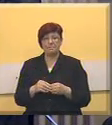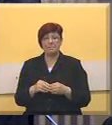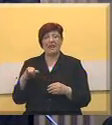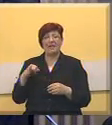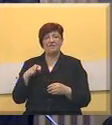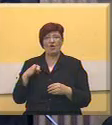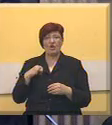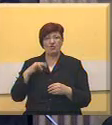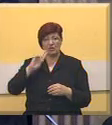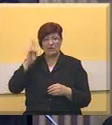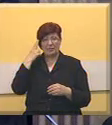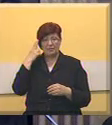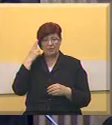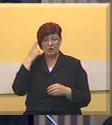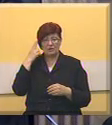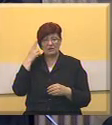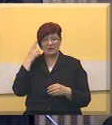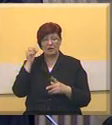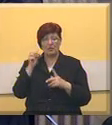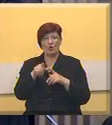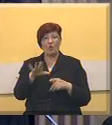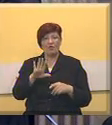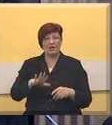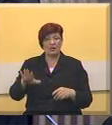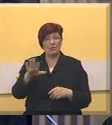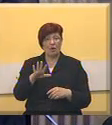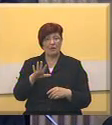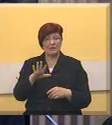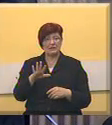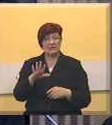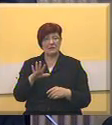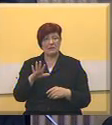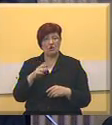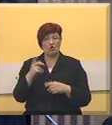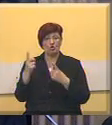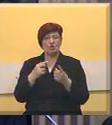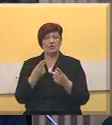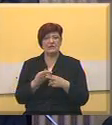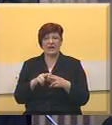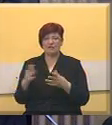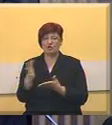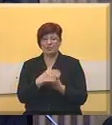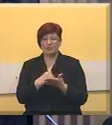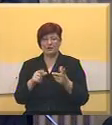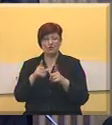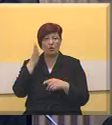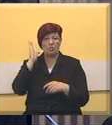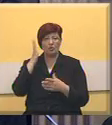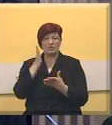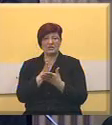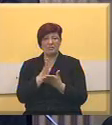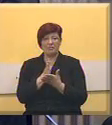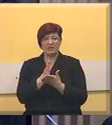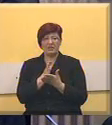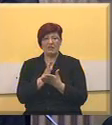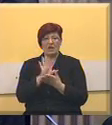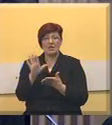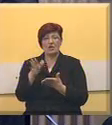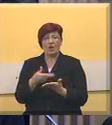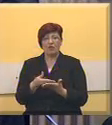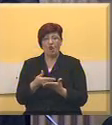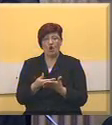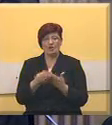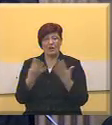Vojvodina je prepoznatljiva po ovim oblastima i ona joj donose najviše prihoda, a u budućnosti će biti njihov osnov